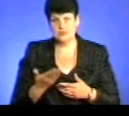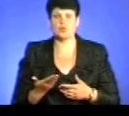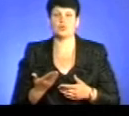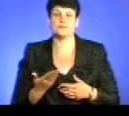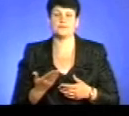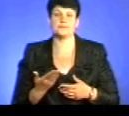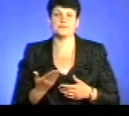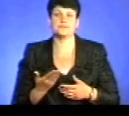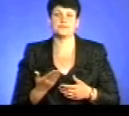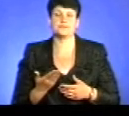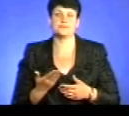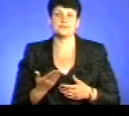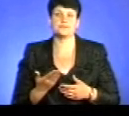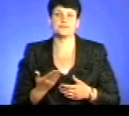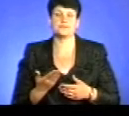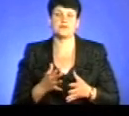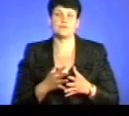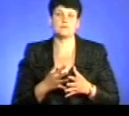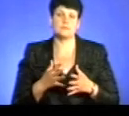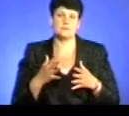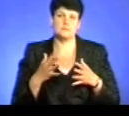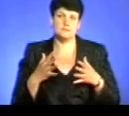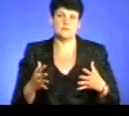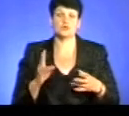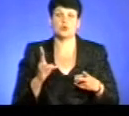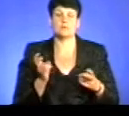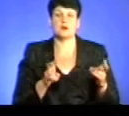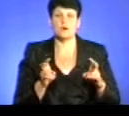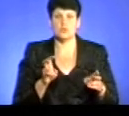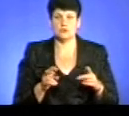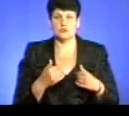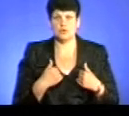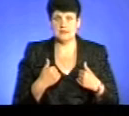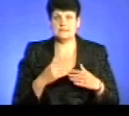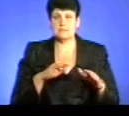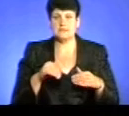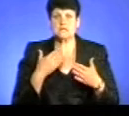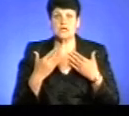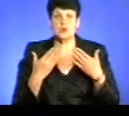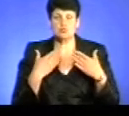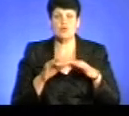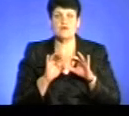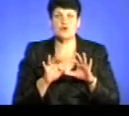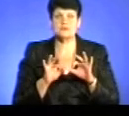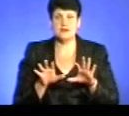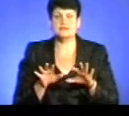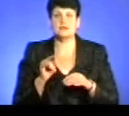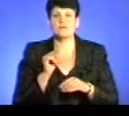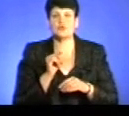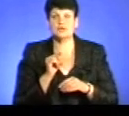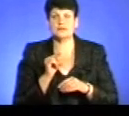переважна більшість тих, хто до нас звертаються, вони після розмови, після роз'яснень, так? Вони